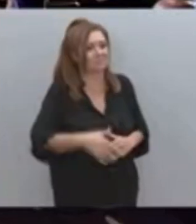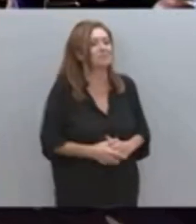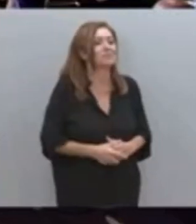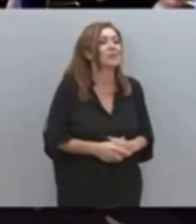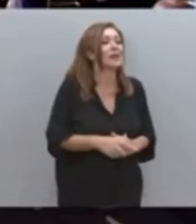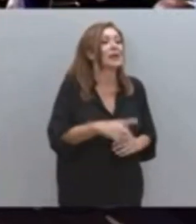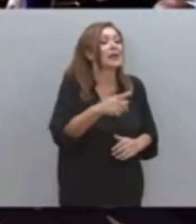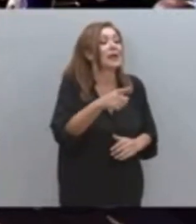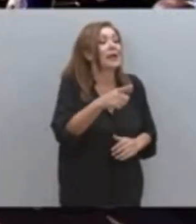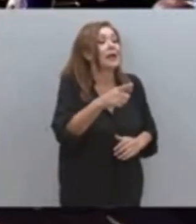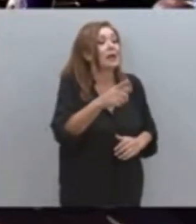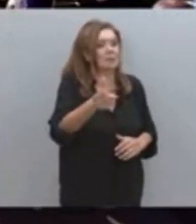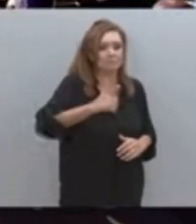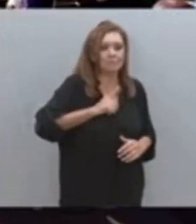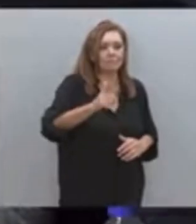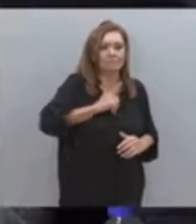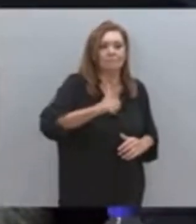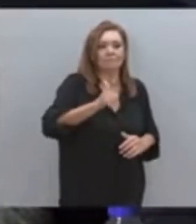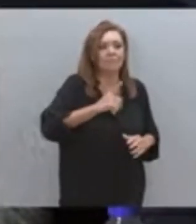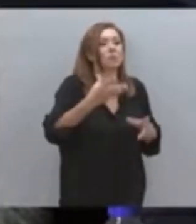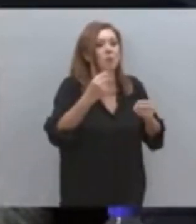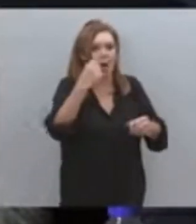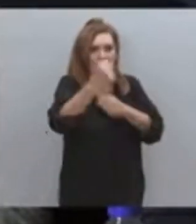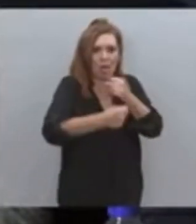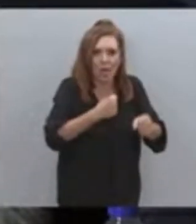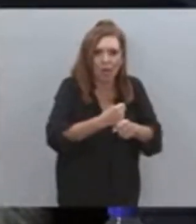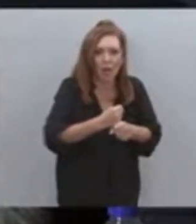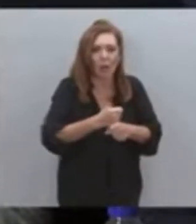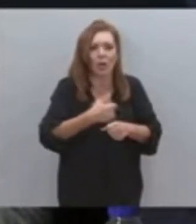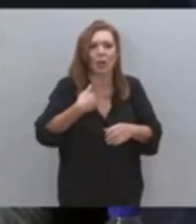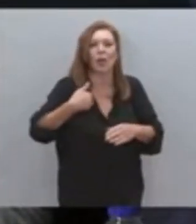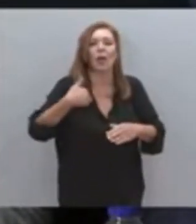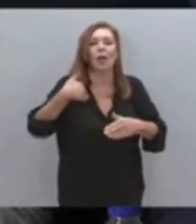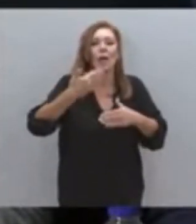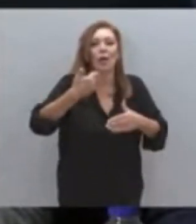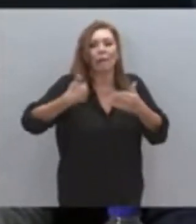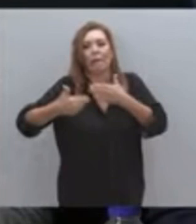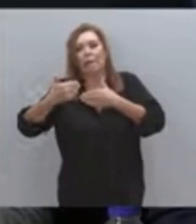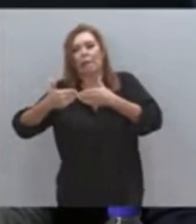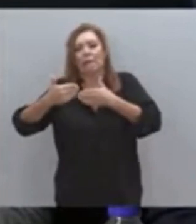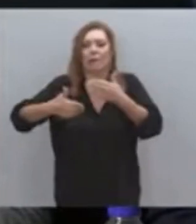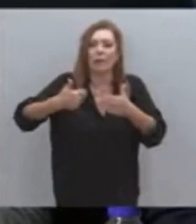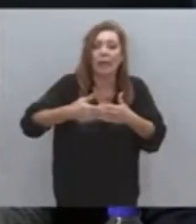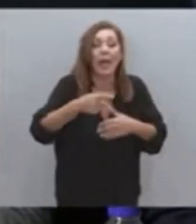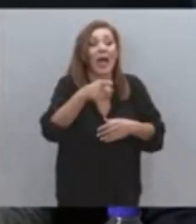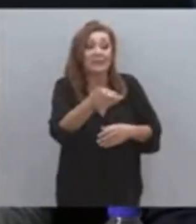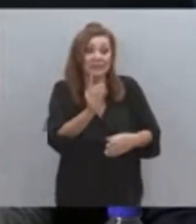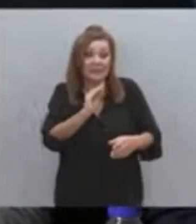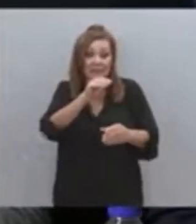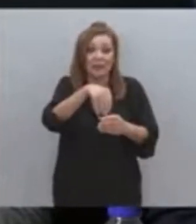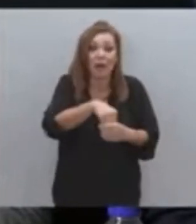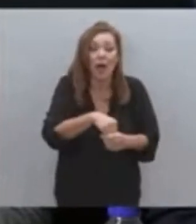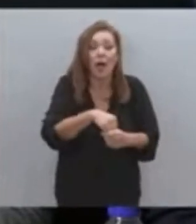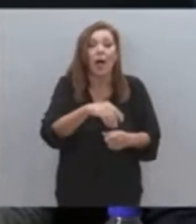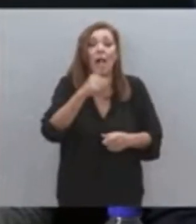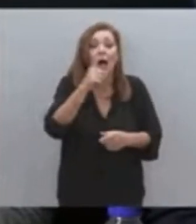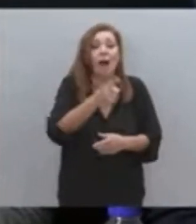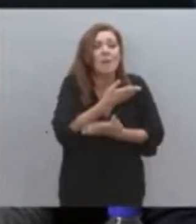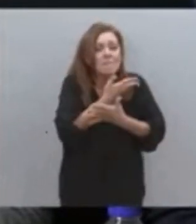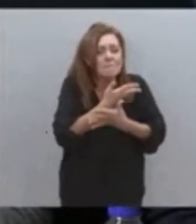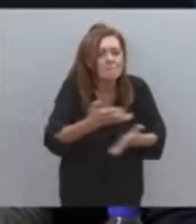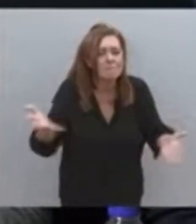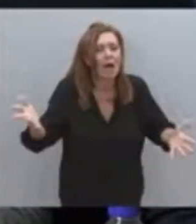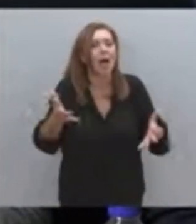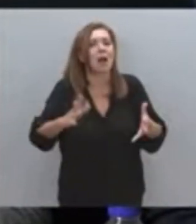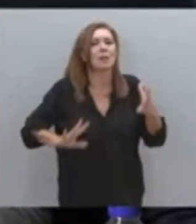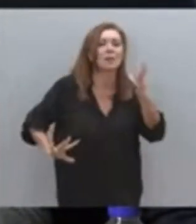Μετά από αναμονή ετών και αρκετά πιζοχυρίσματα, η αλήθεια είναι, ξεκίνησε μετά και τη δική σας παρέμβαση ένα από τα μεγαλύτερα αναπτυξιακά έργα